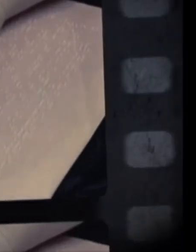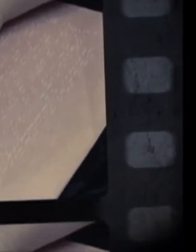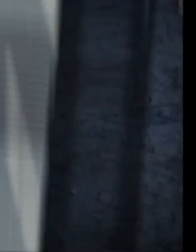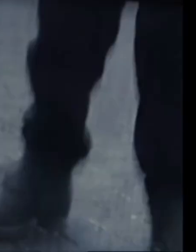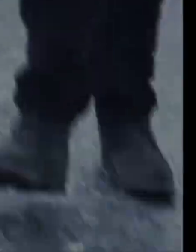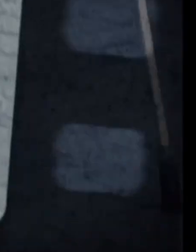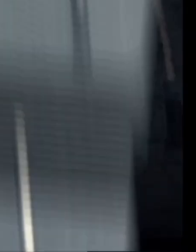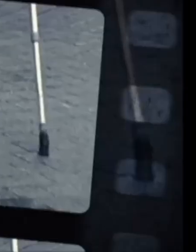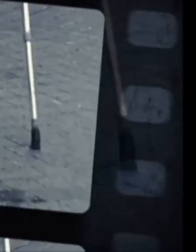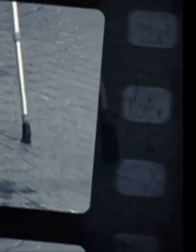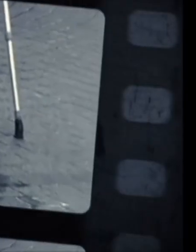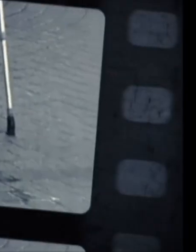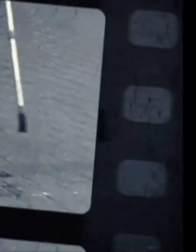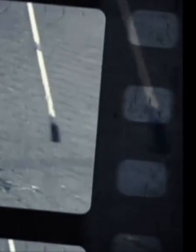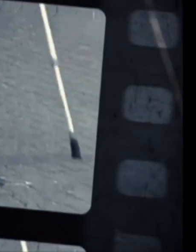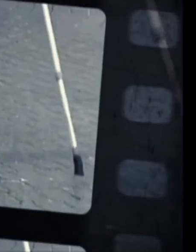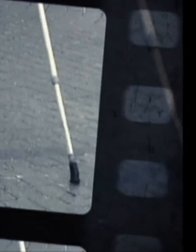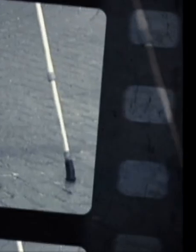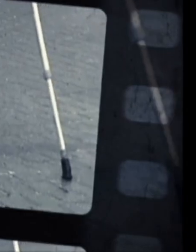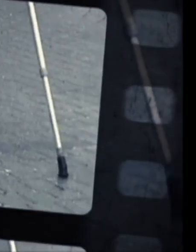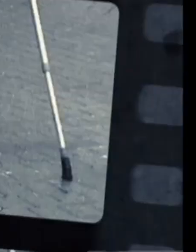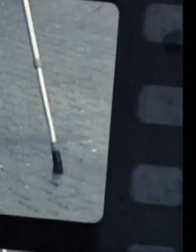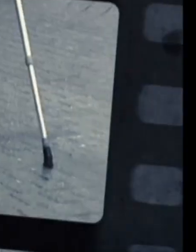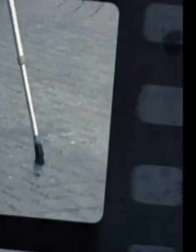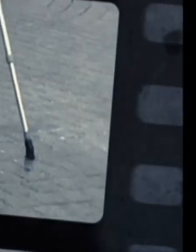Ovo je zemlja za nas